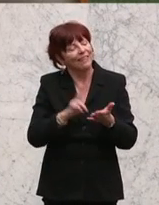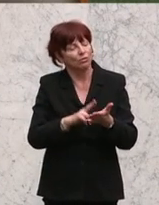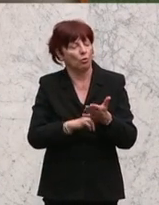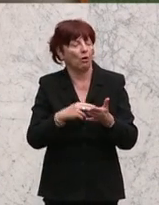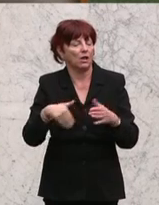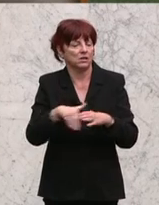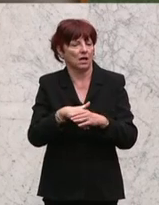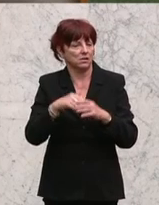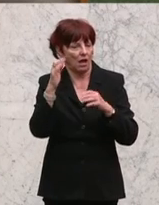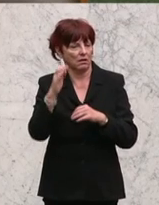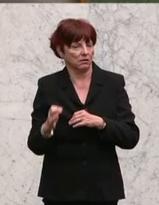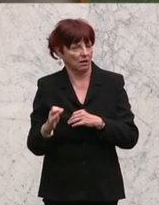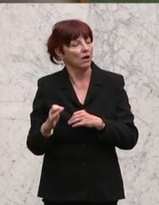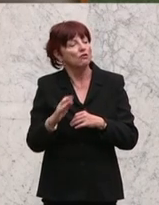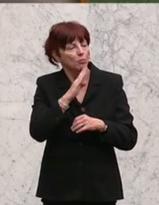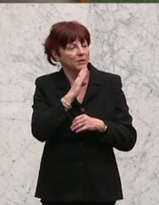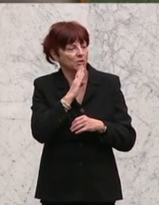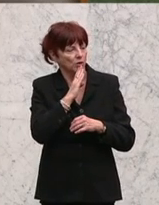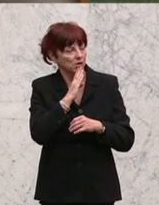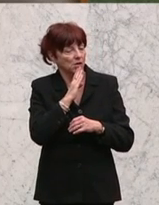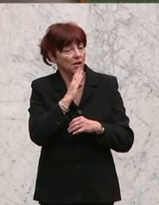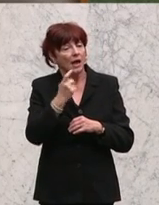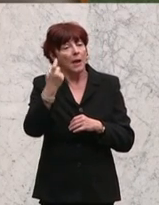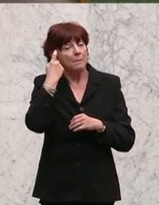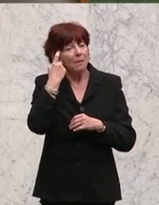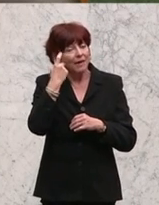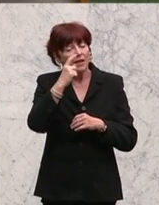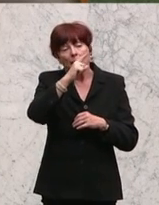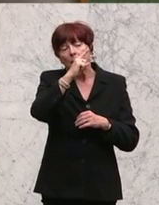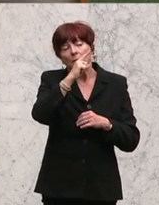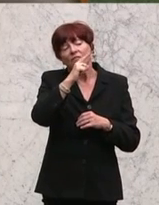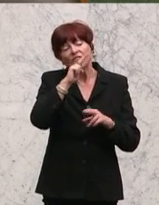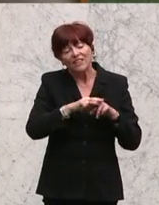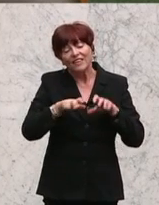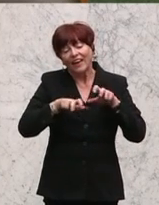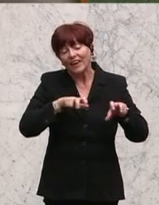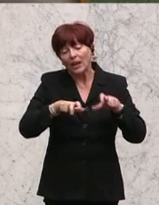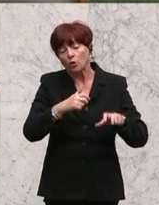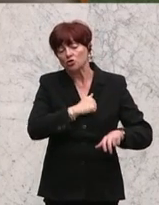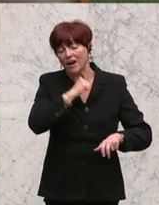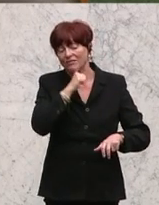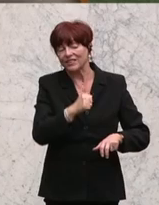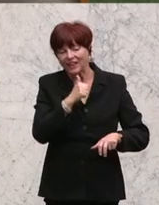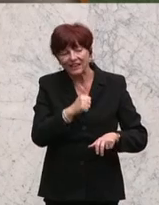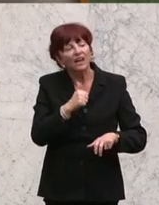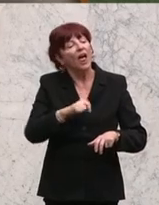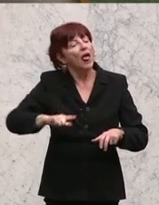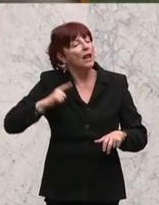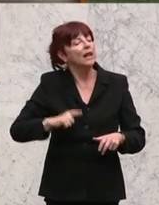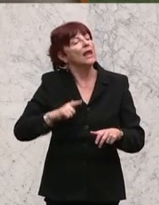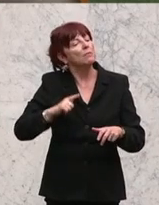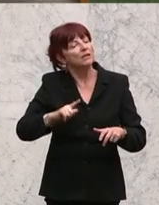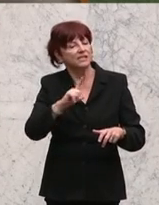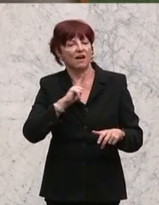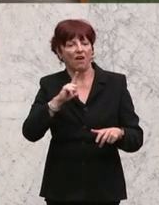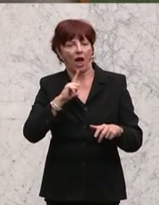die Regierung weiterhin daran scheitert, die steigende Lebenserwartung auch im Pensionssystem abzubilden, dann heißt das